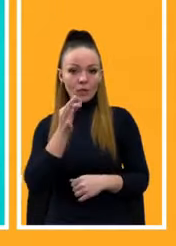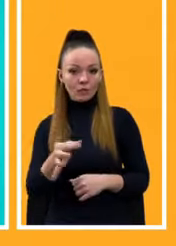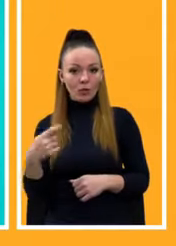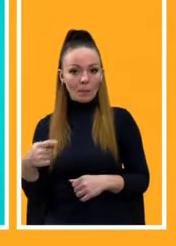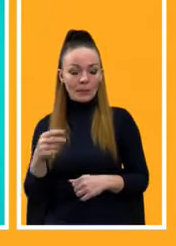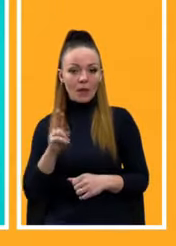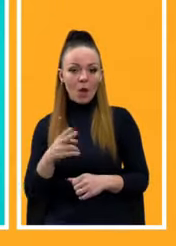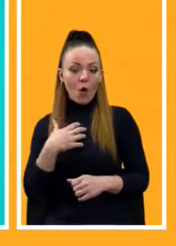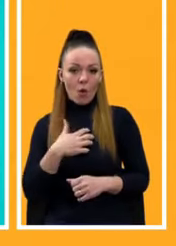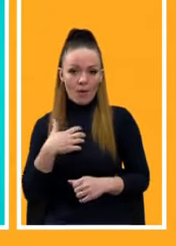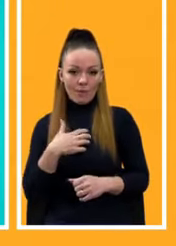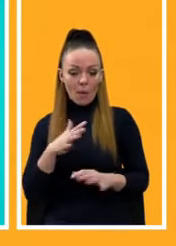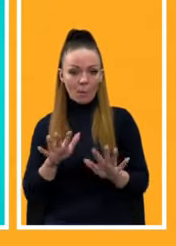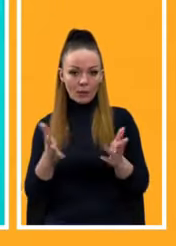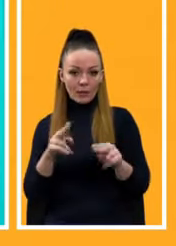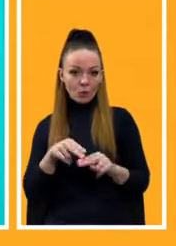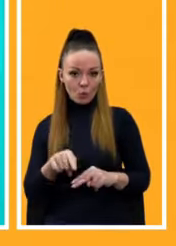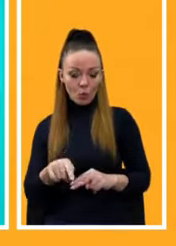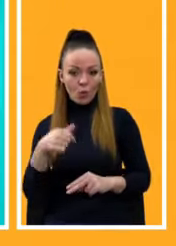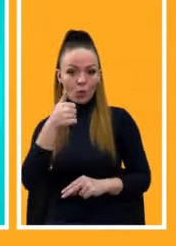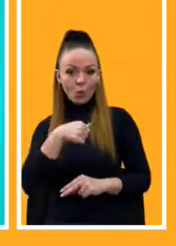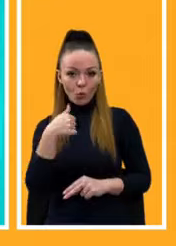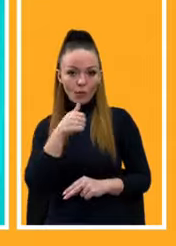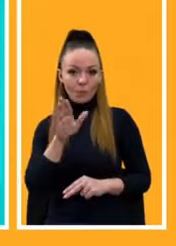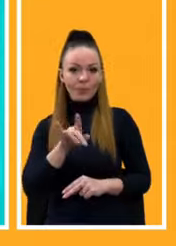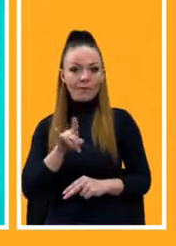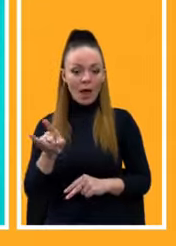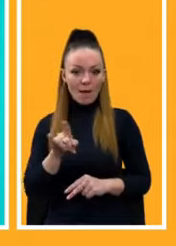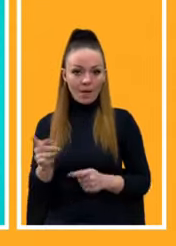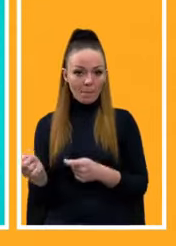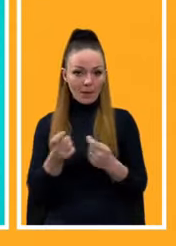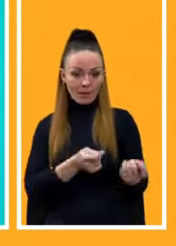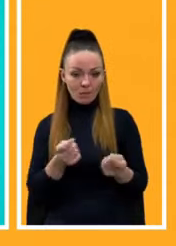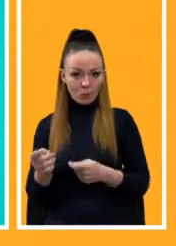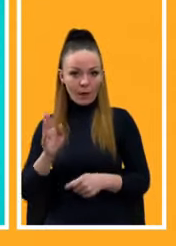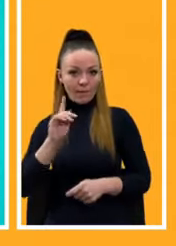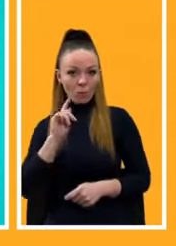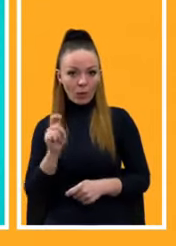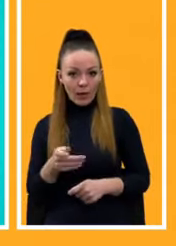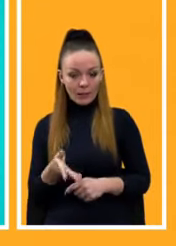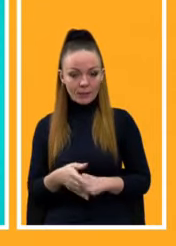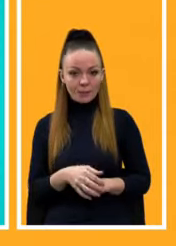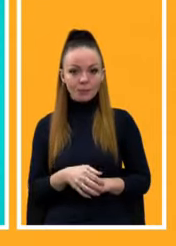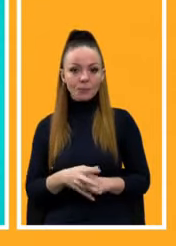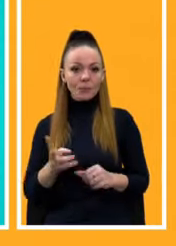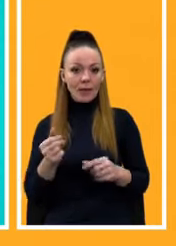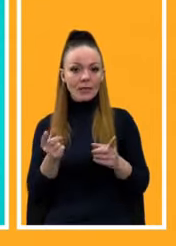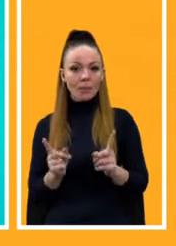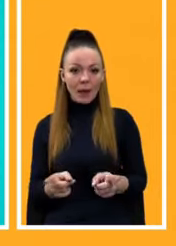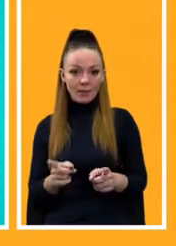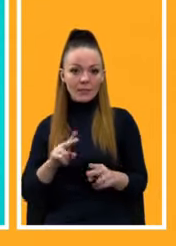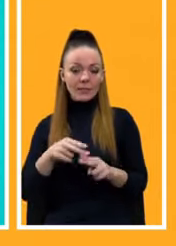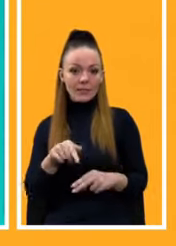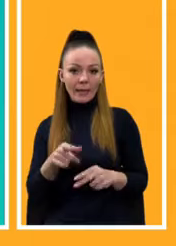головна подія цього року в авіаперевозках в Україні. Насправді це